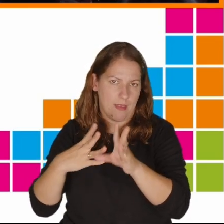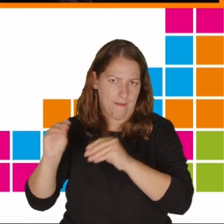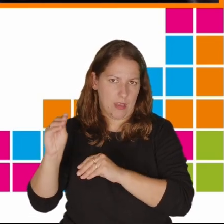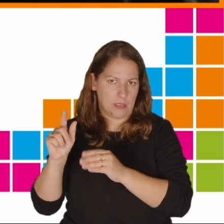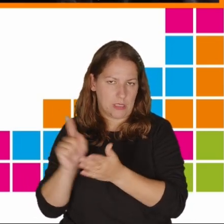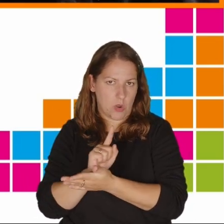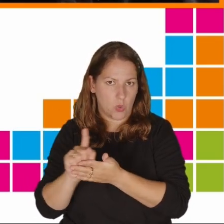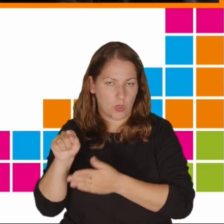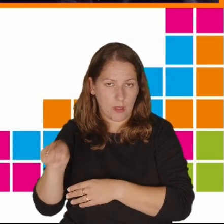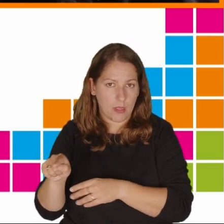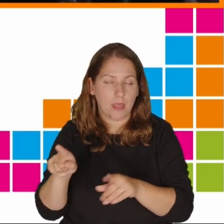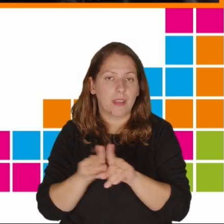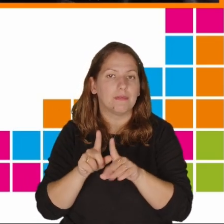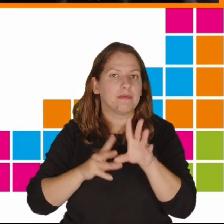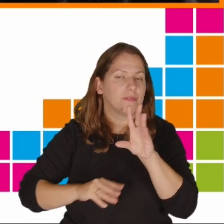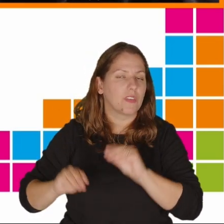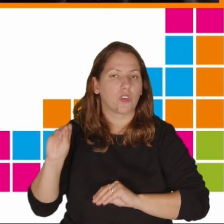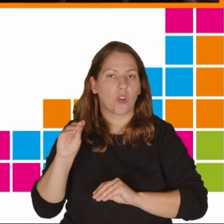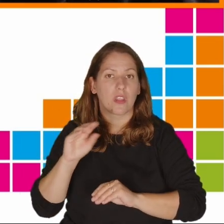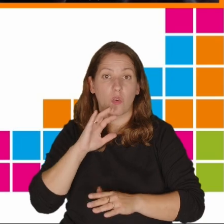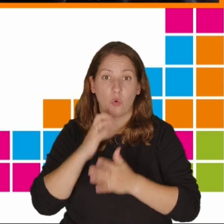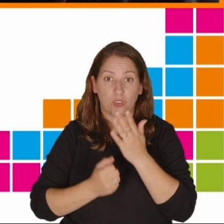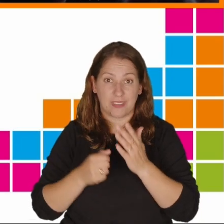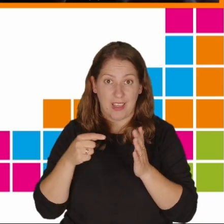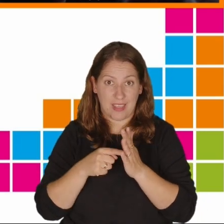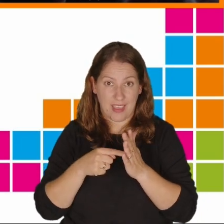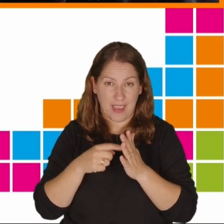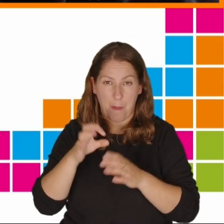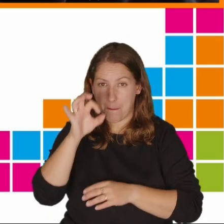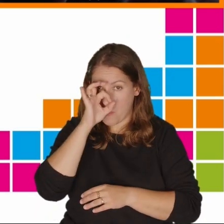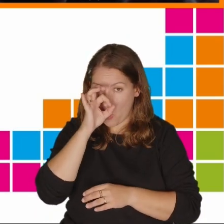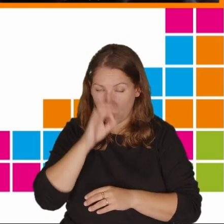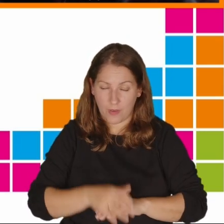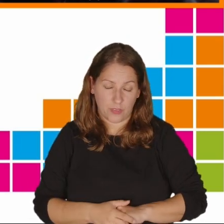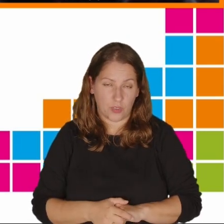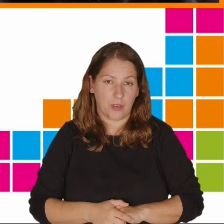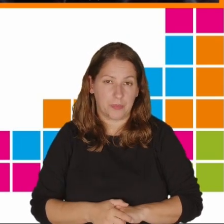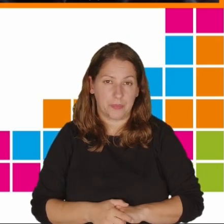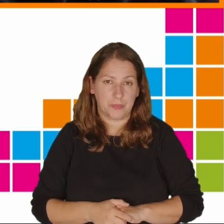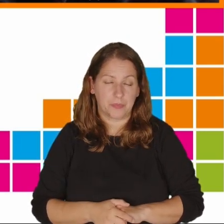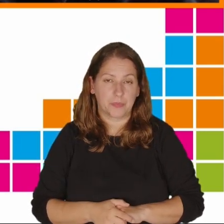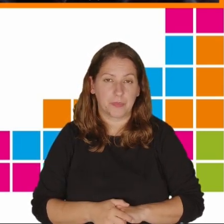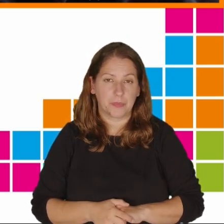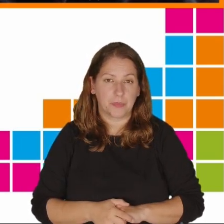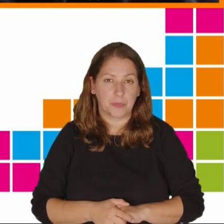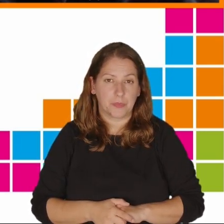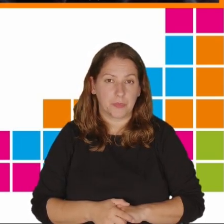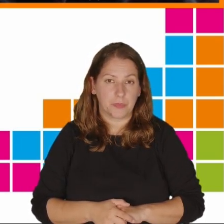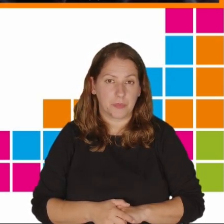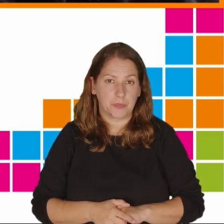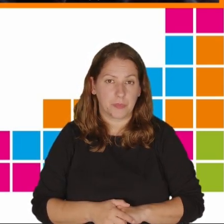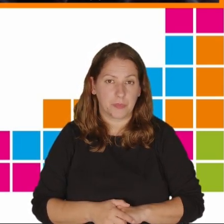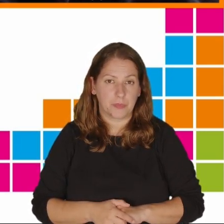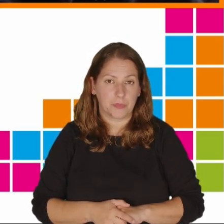poza tym zwiększone korzystanie z treści pornograficznych. Z